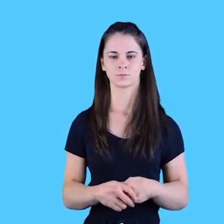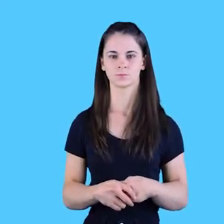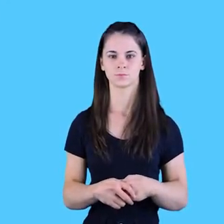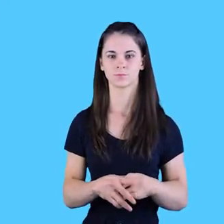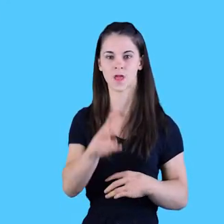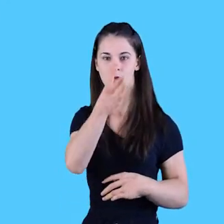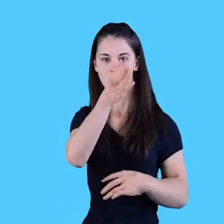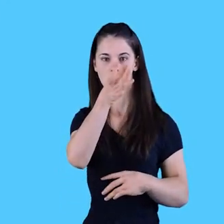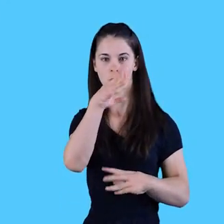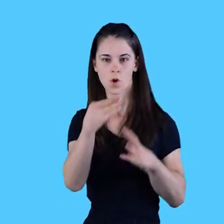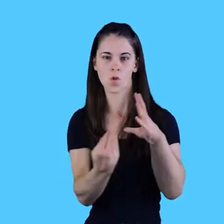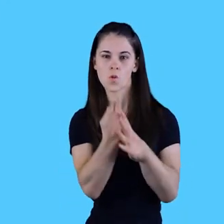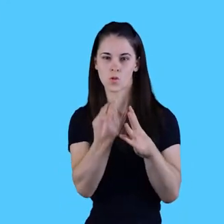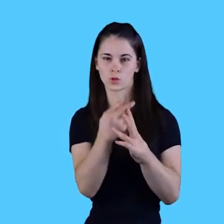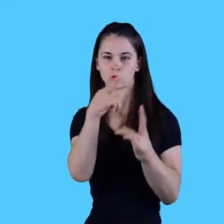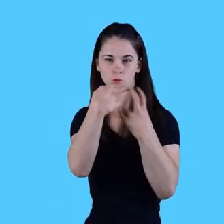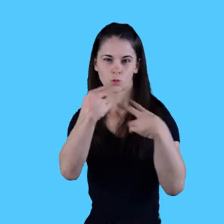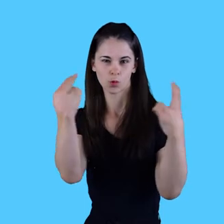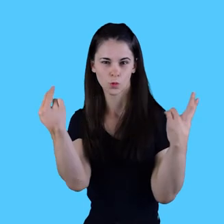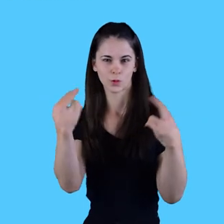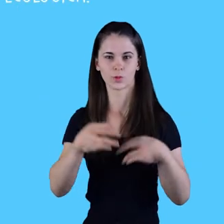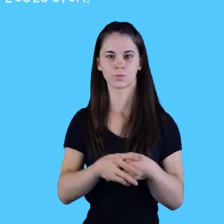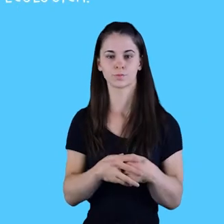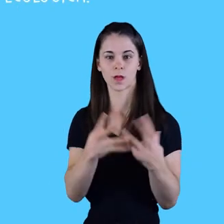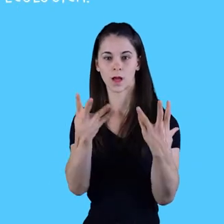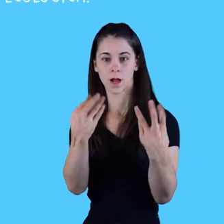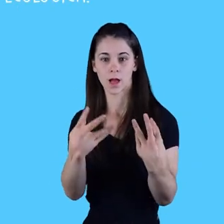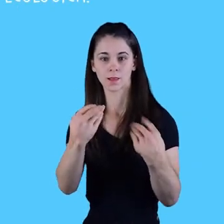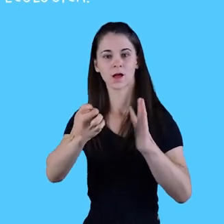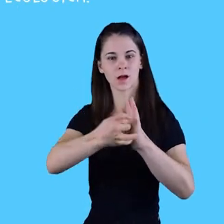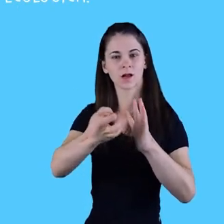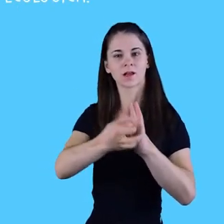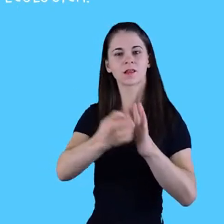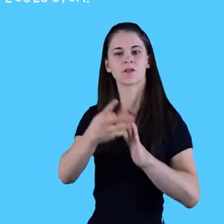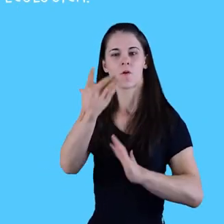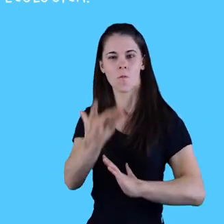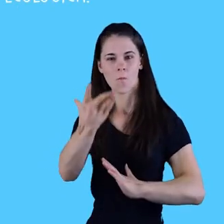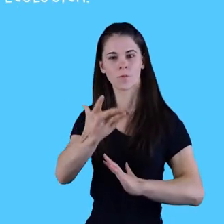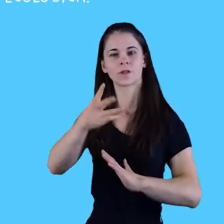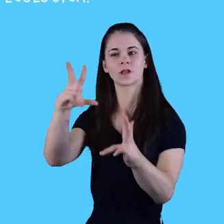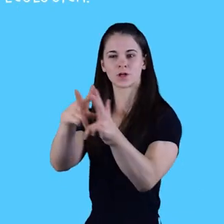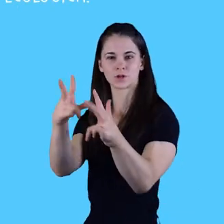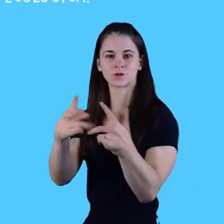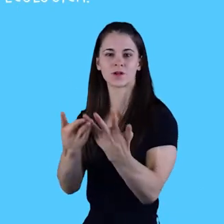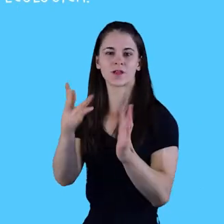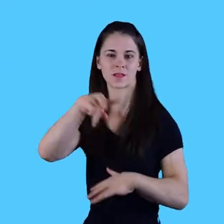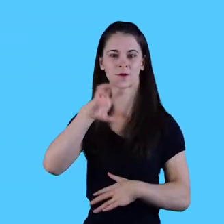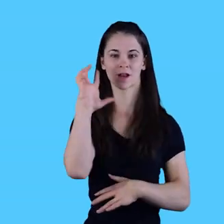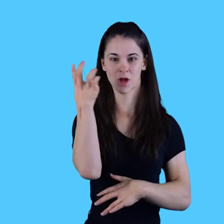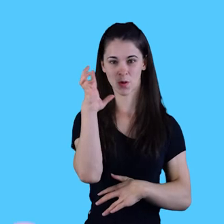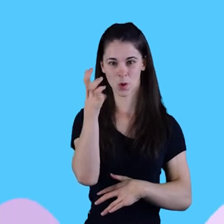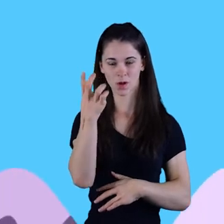L'aigua és un bé públic. La seva abundància i la seva qualitat tenen una importància vital tant